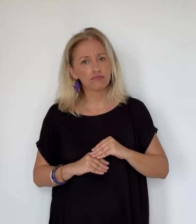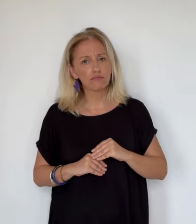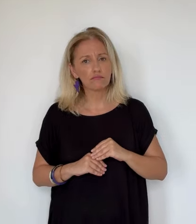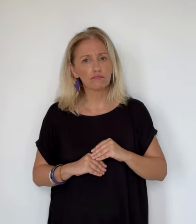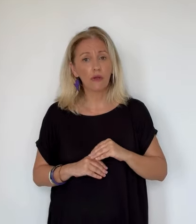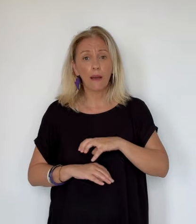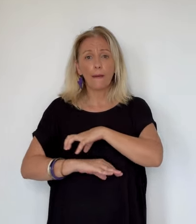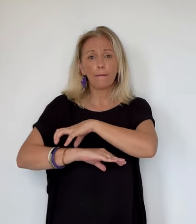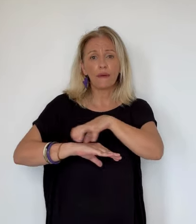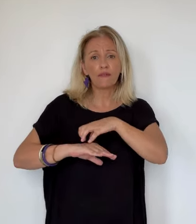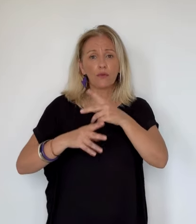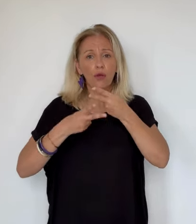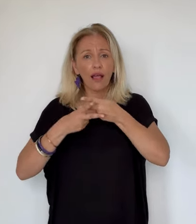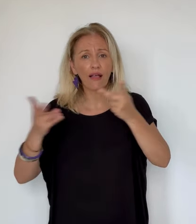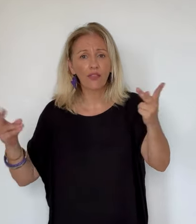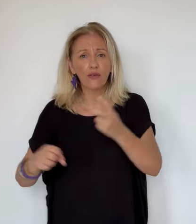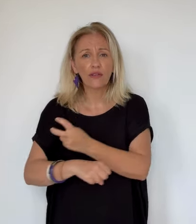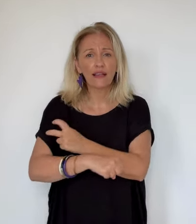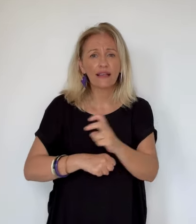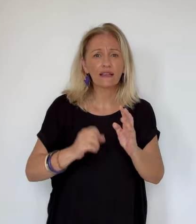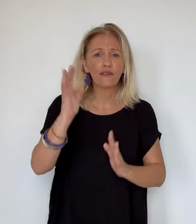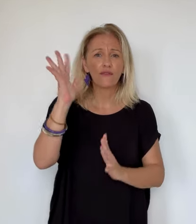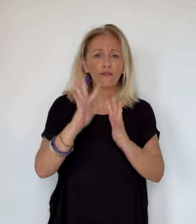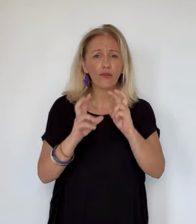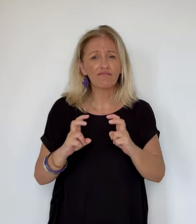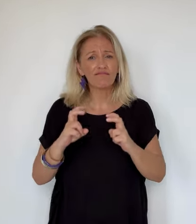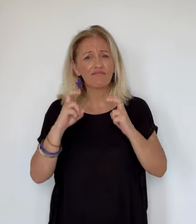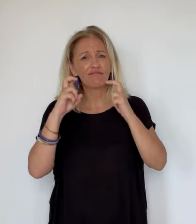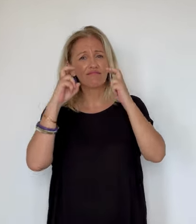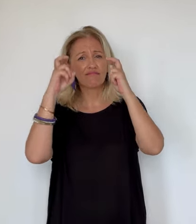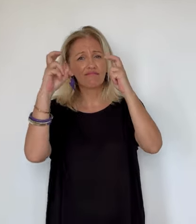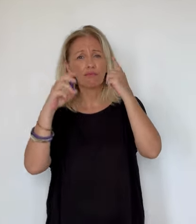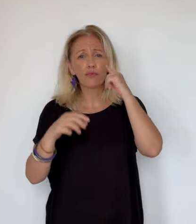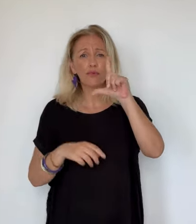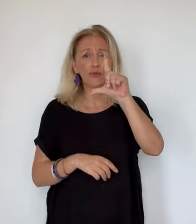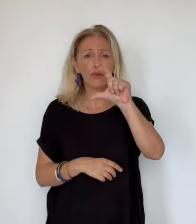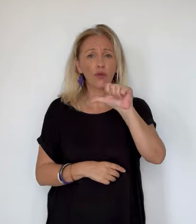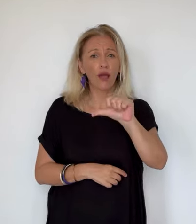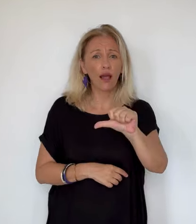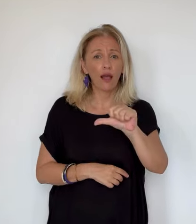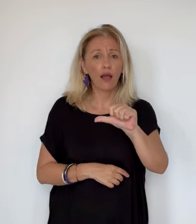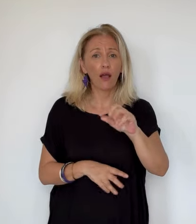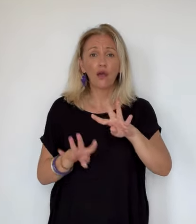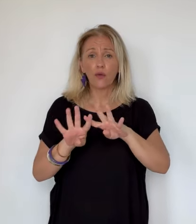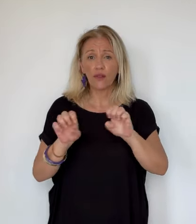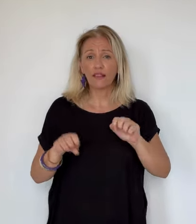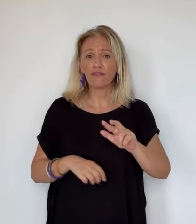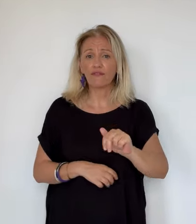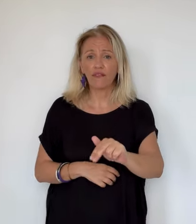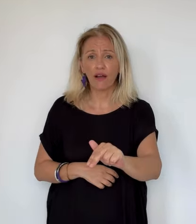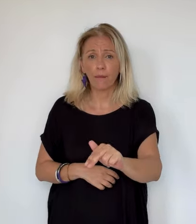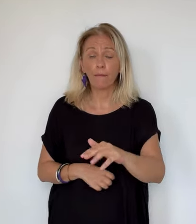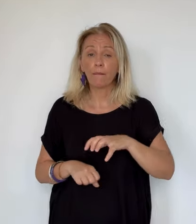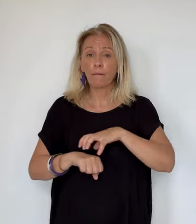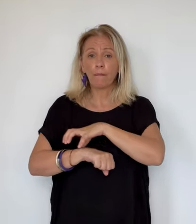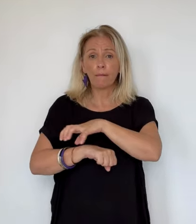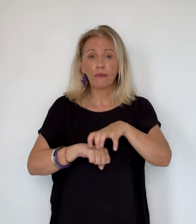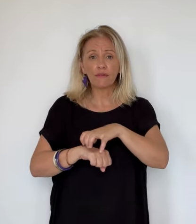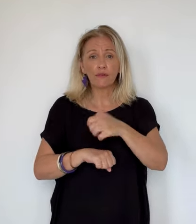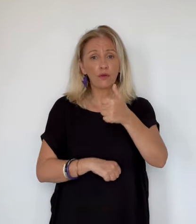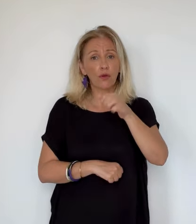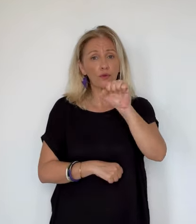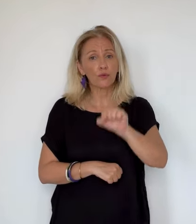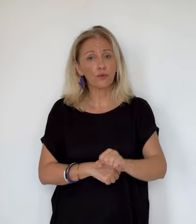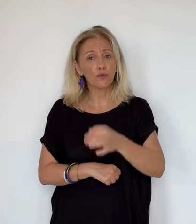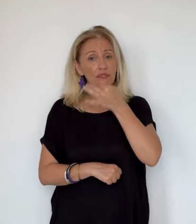17h. Il a parcouru 4 hectares. Moindre mal dans cette journée du 1er août où la préfecture annonce que le risque devient très élevé